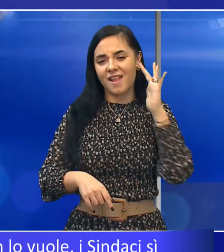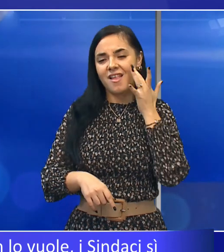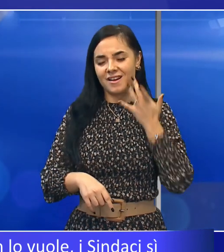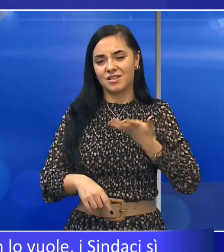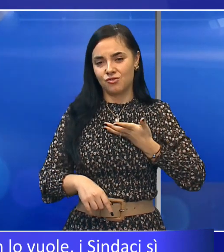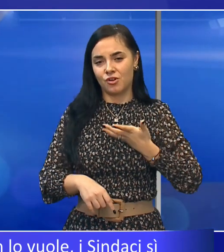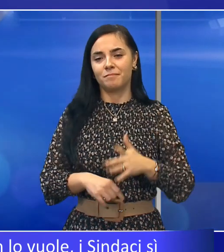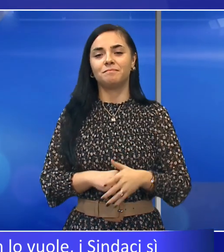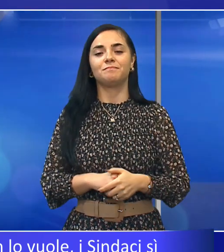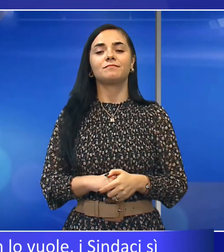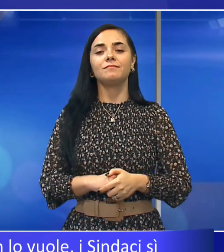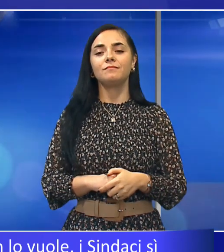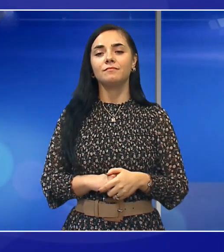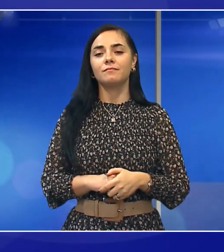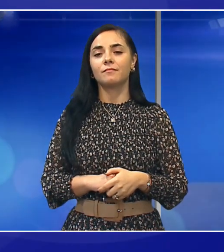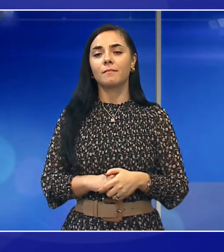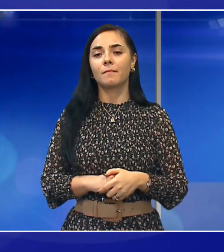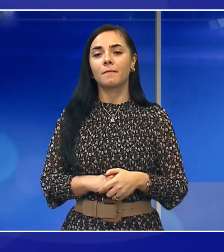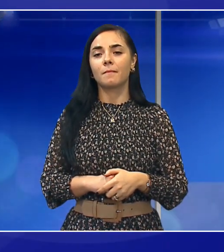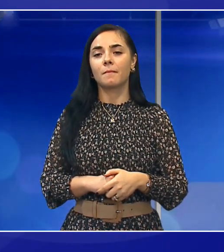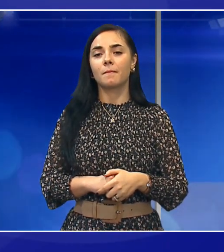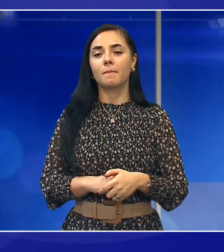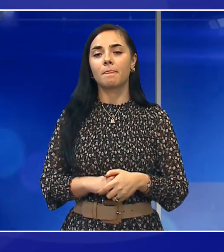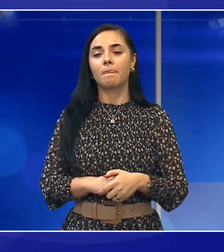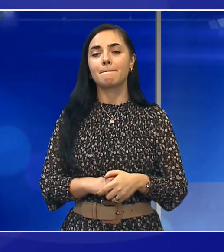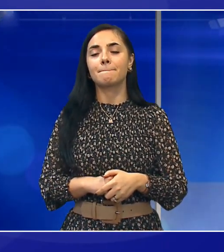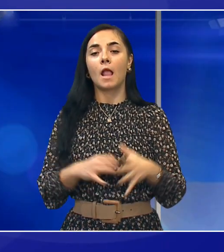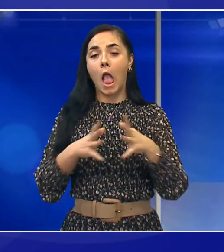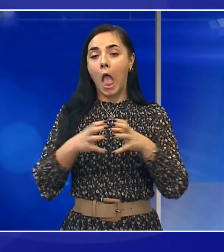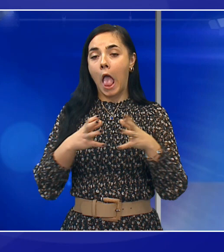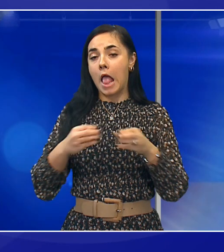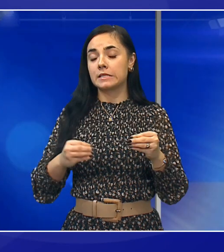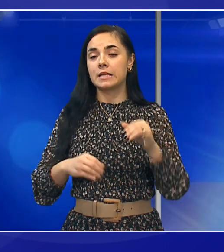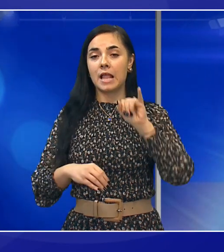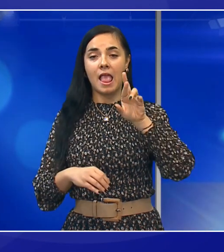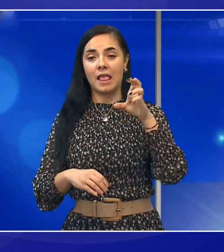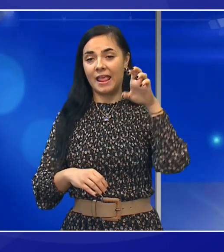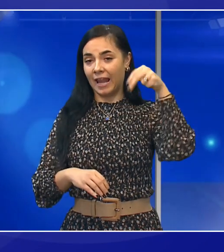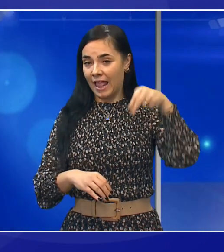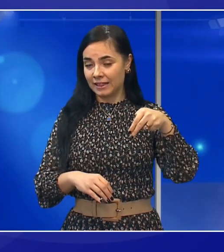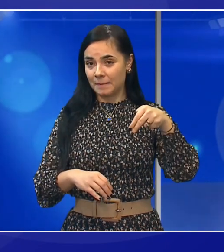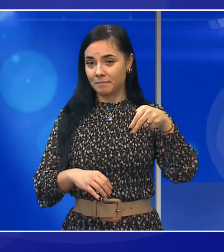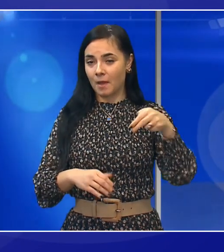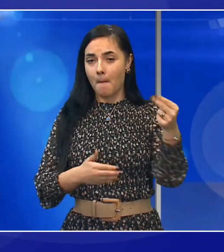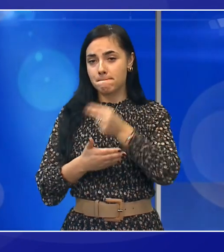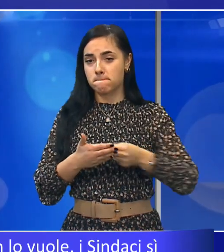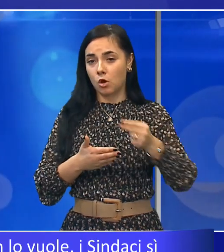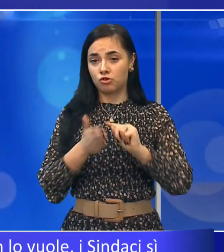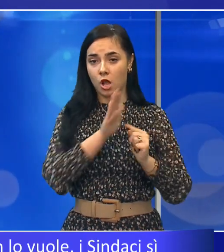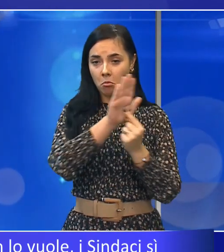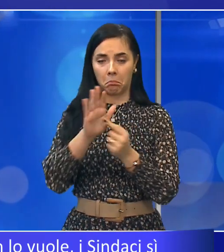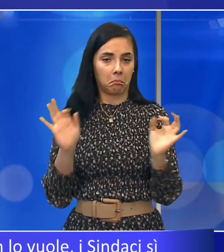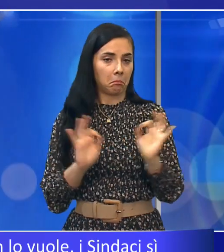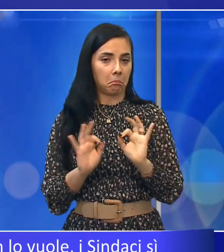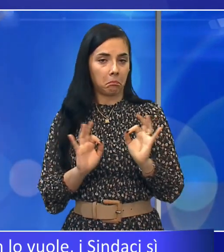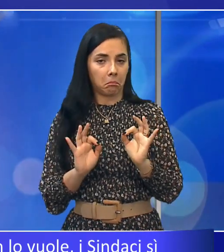IREN non ha ancora presentato il progetto esecutivo e per il momento